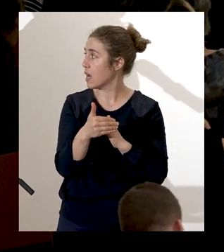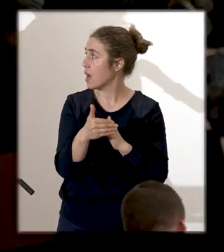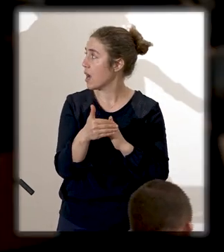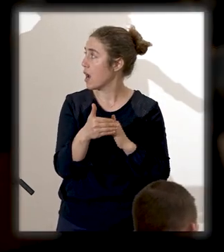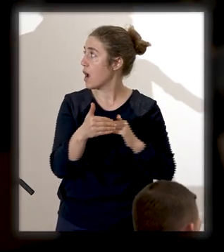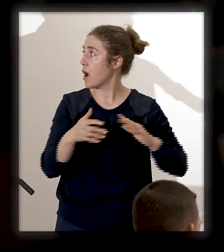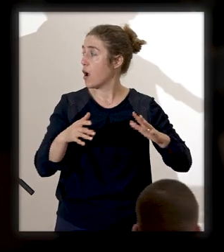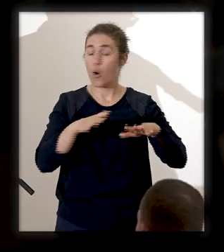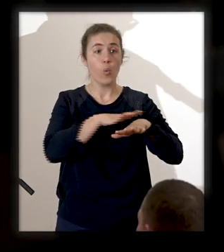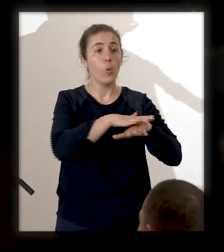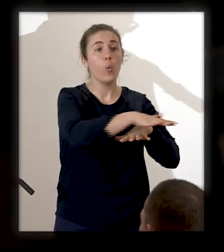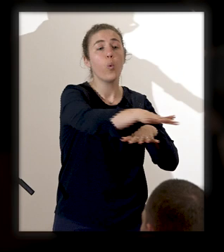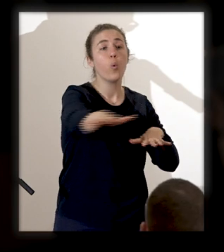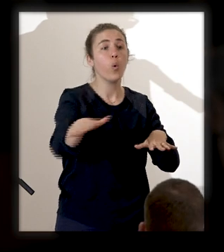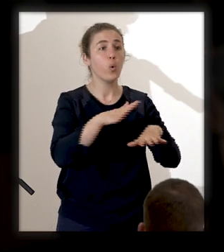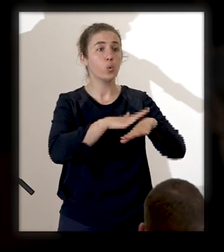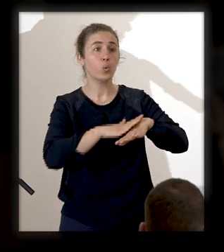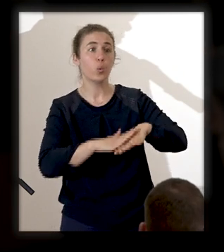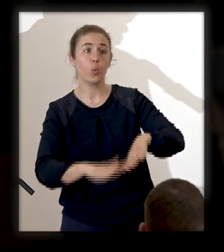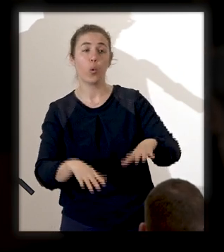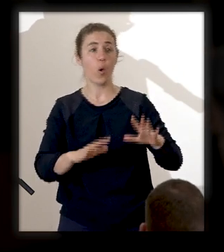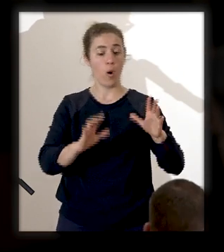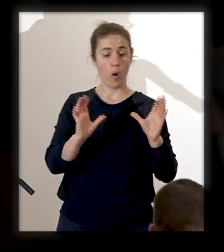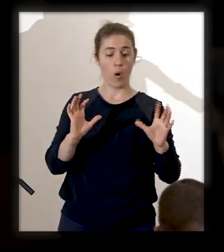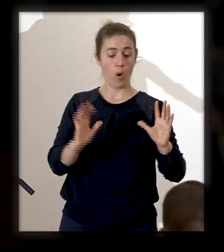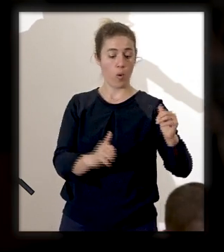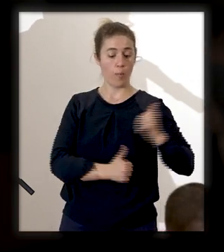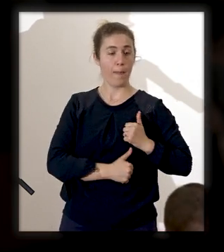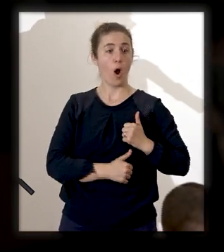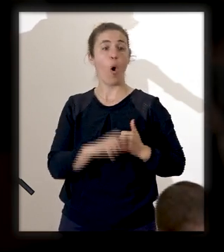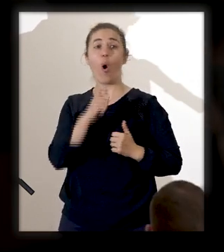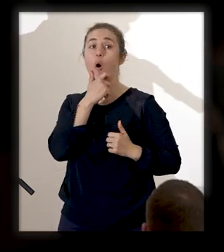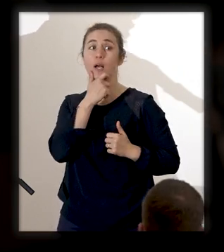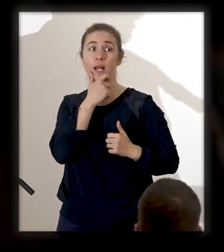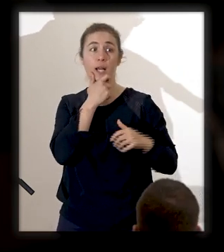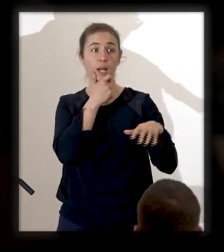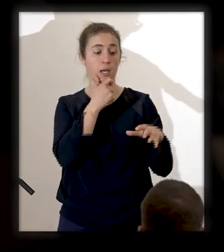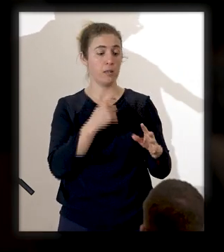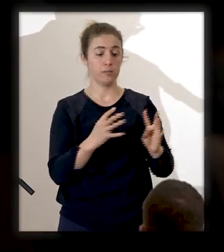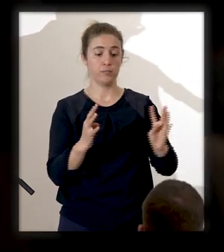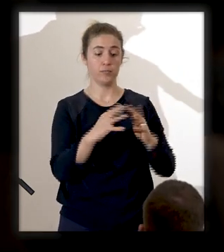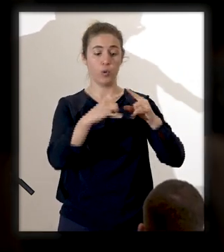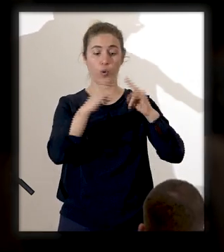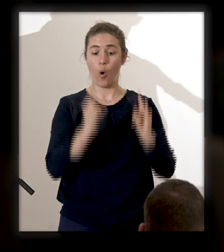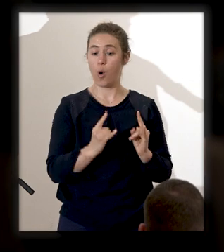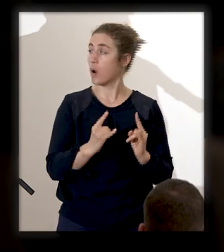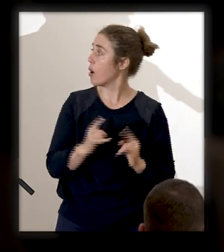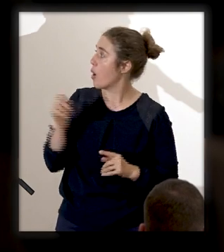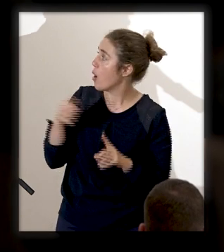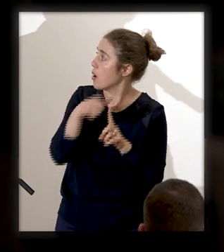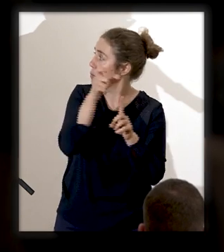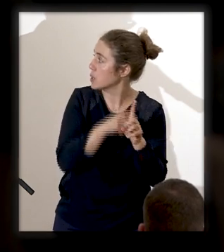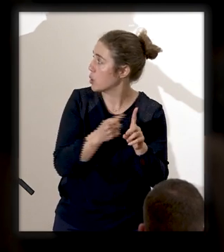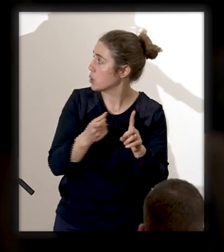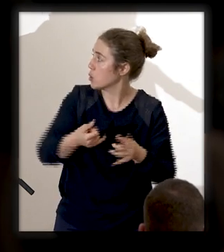un camp militaire anglais, un officier debout lit un texte à un groupe de Noirs à peine vêtus.